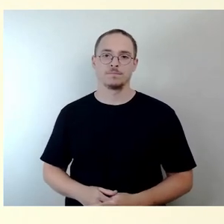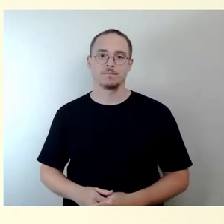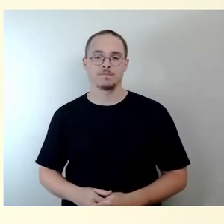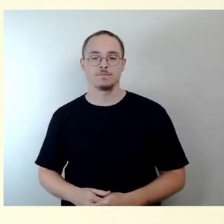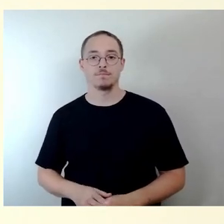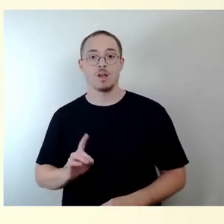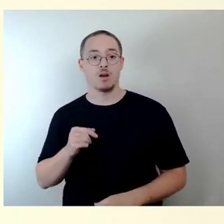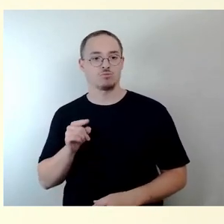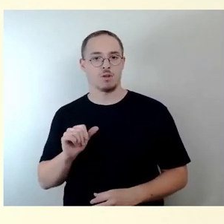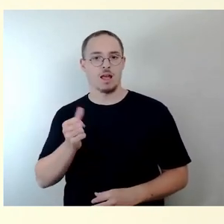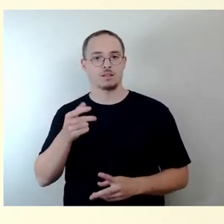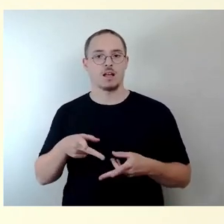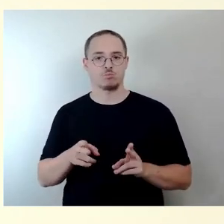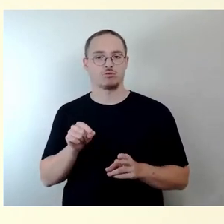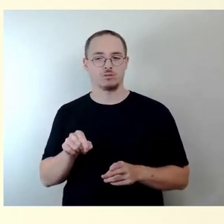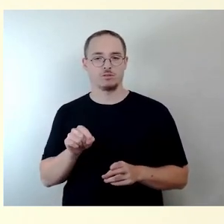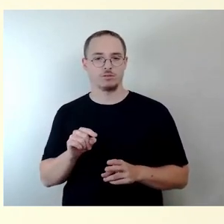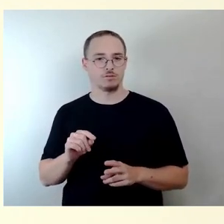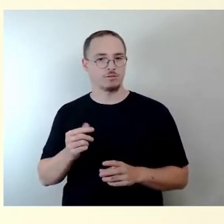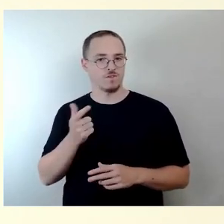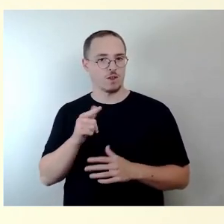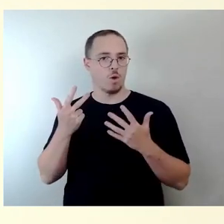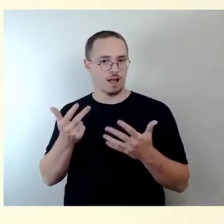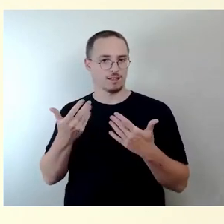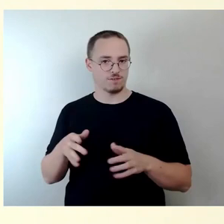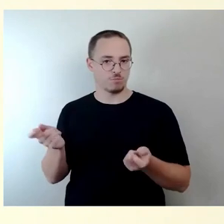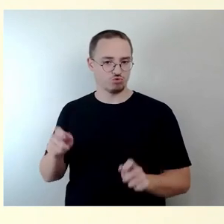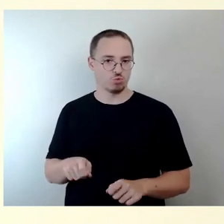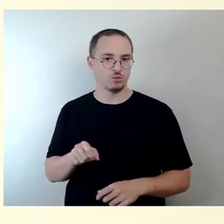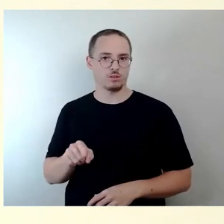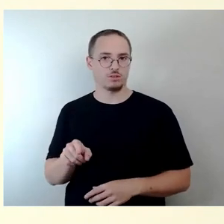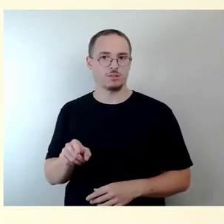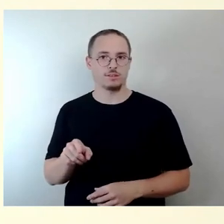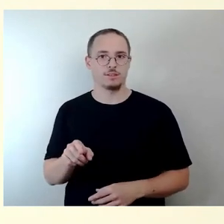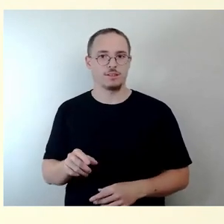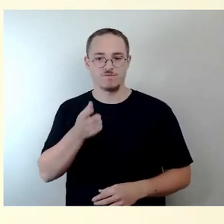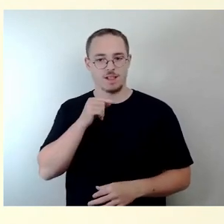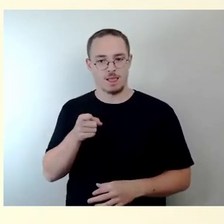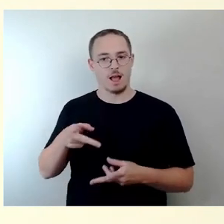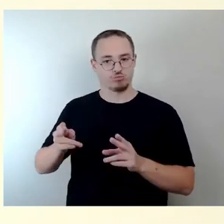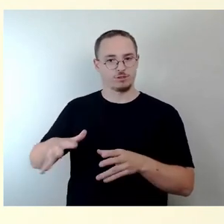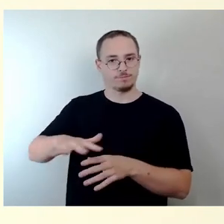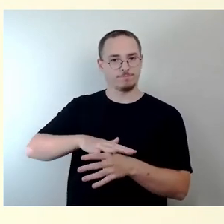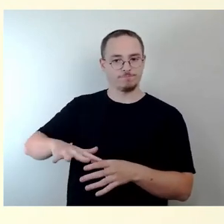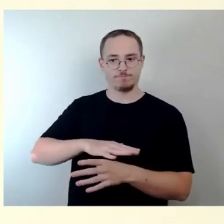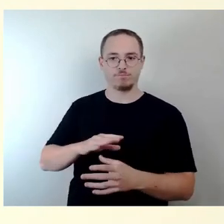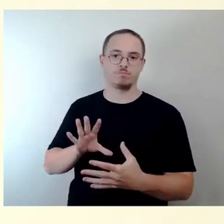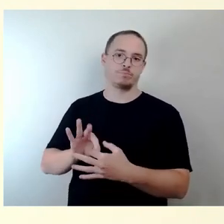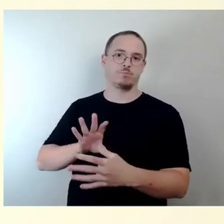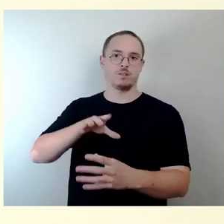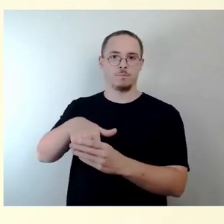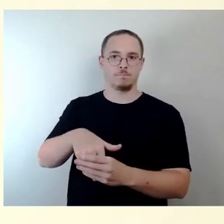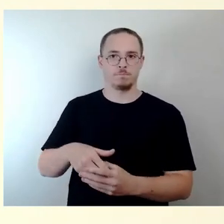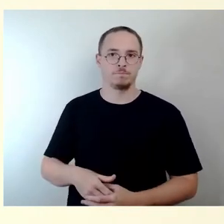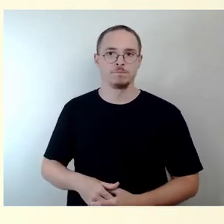Stadtratsbeschluss aus 2008, der auch diesen Abschnitt umfasst. Bei den Abschnitten 3 und 4,